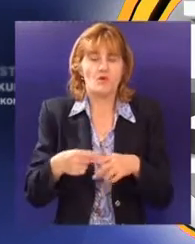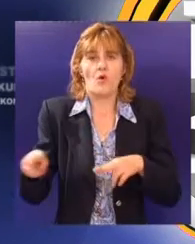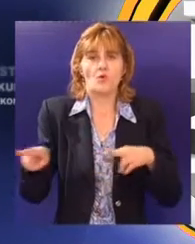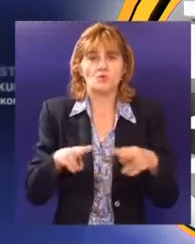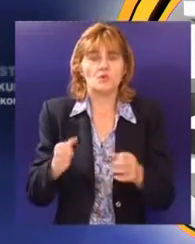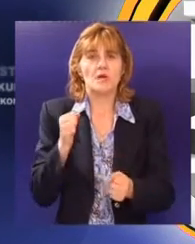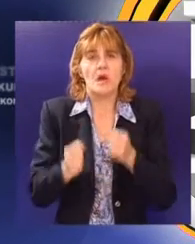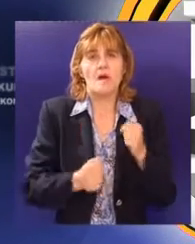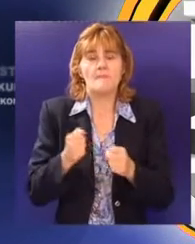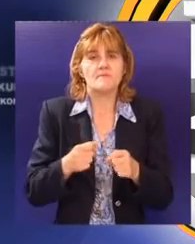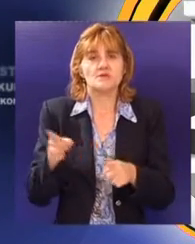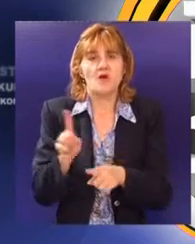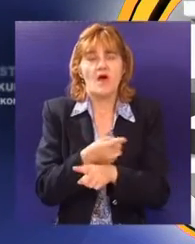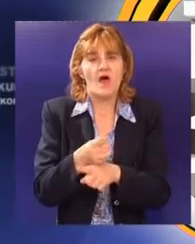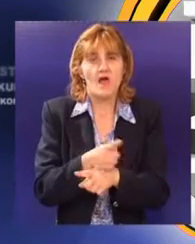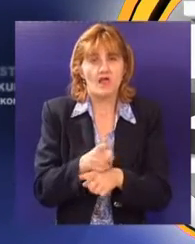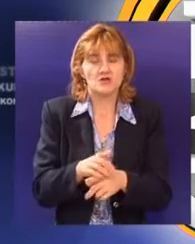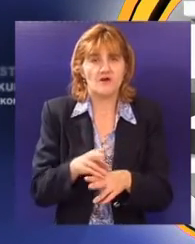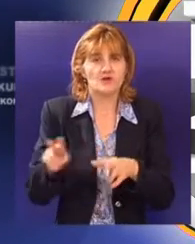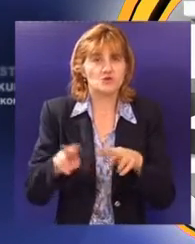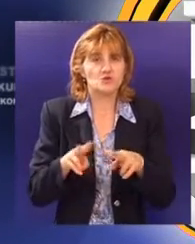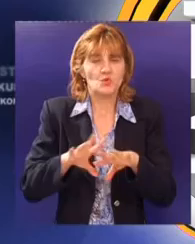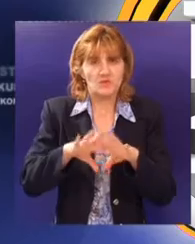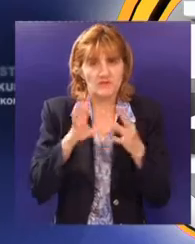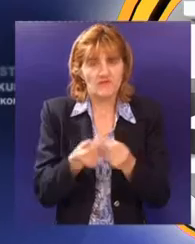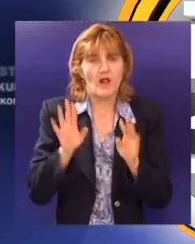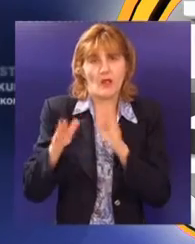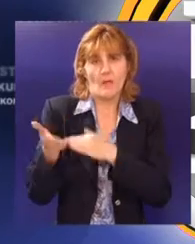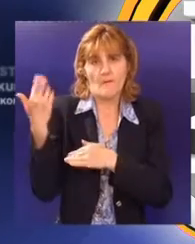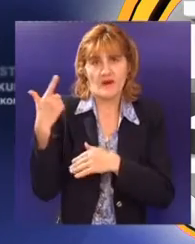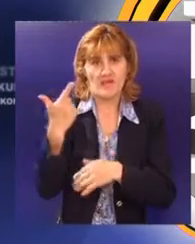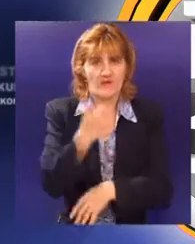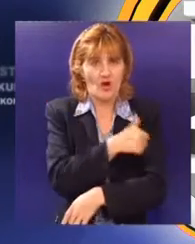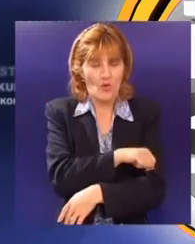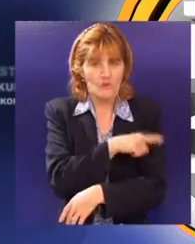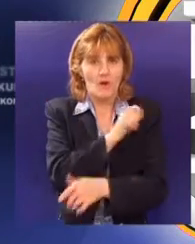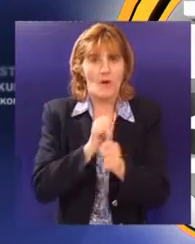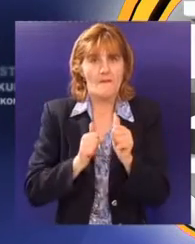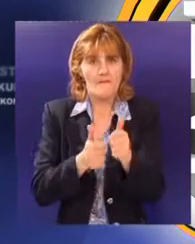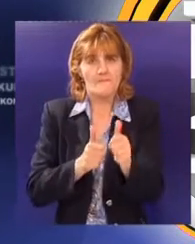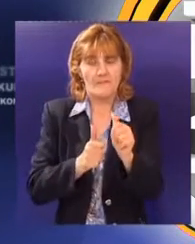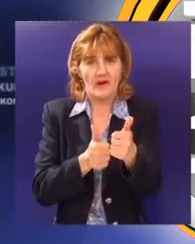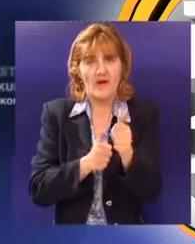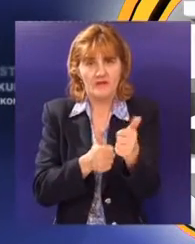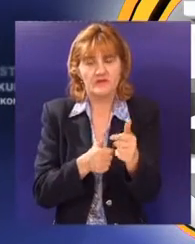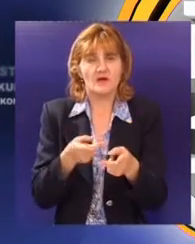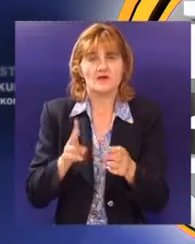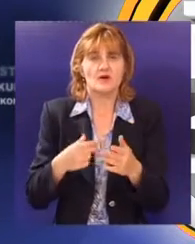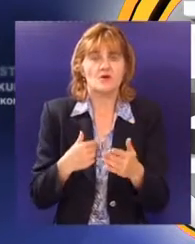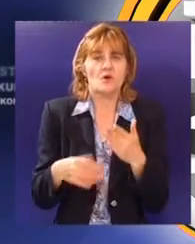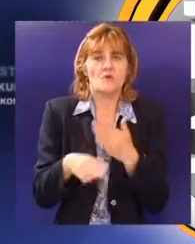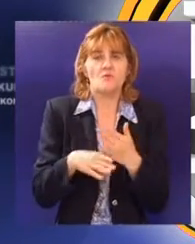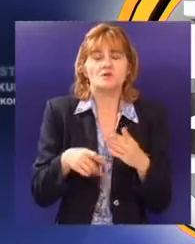brže sadršavaju nego u odnosu recimo pre dve godine i mogu reći da prate nas u tom smisu da izređu